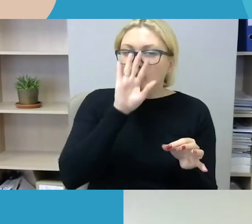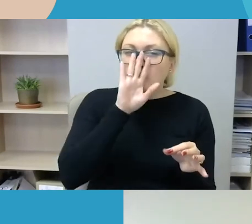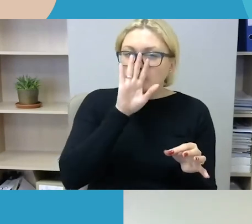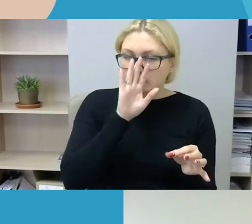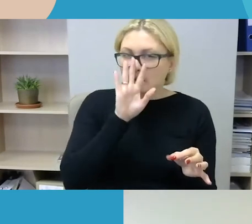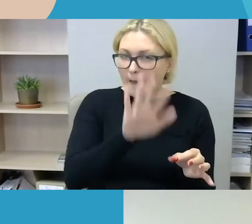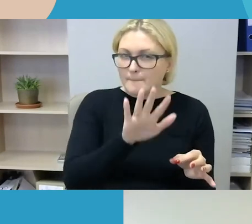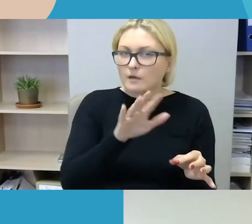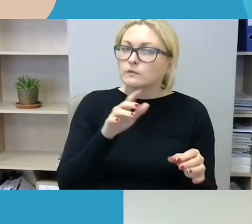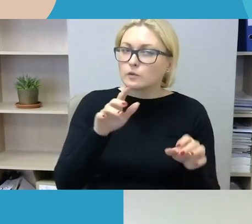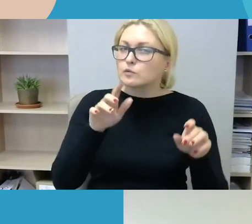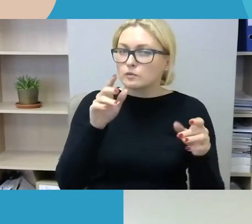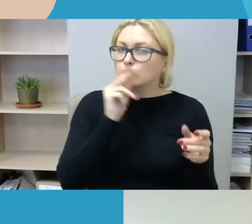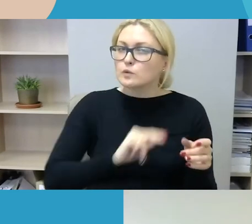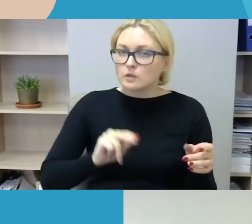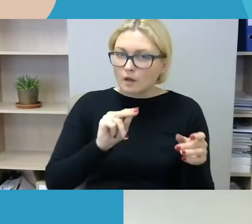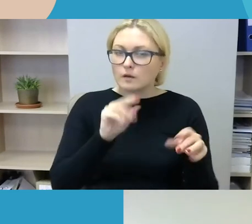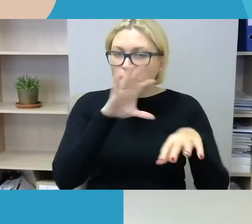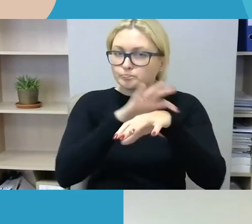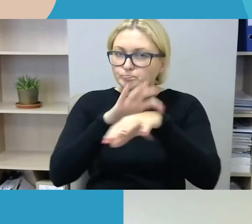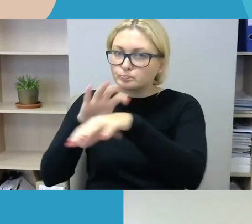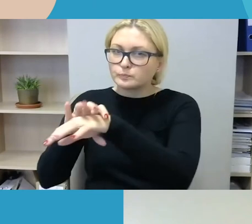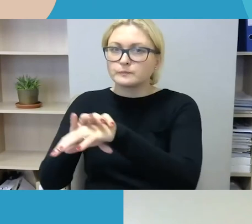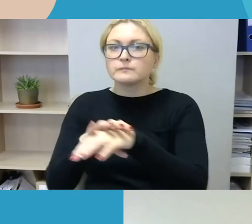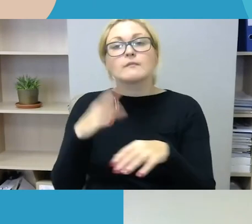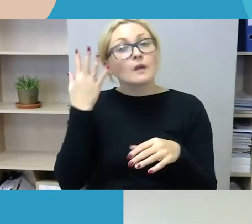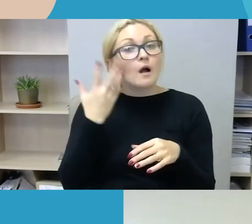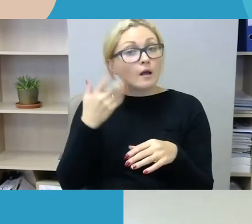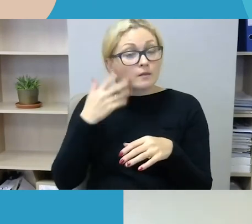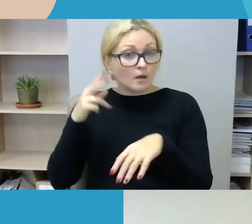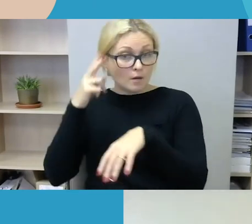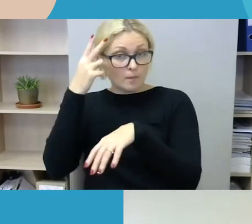formuluotės baudžiamąjame kodekse.